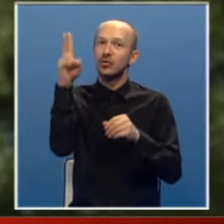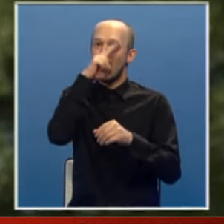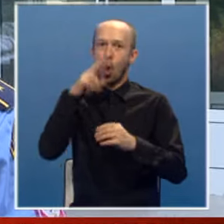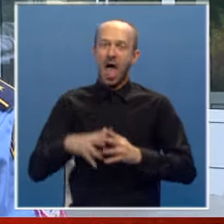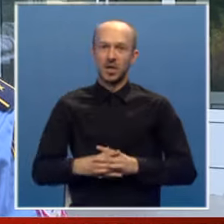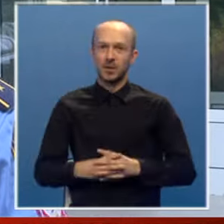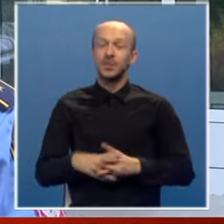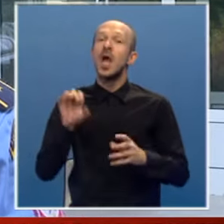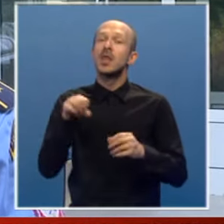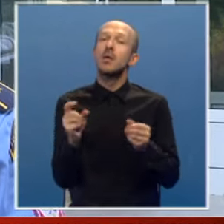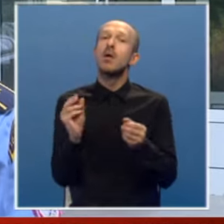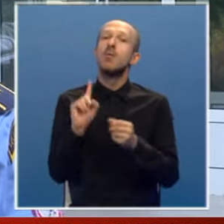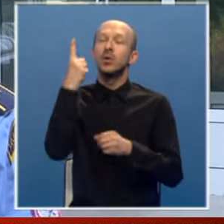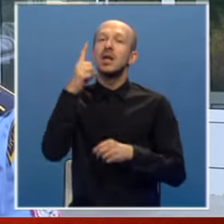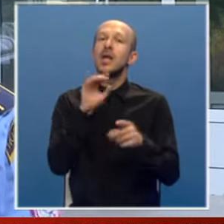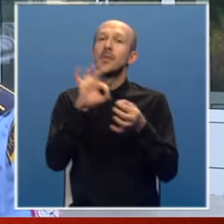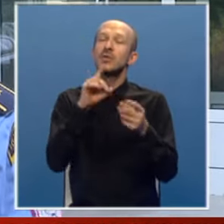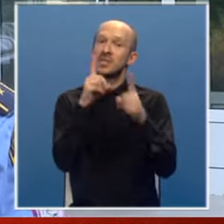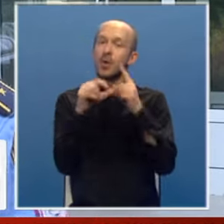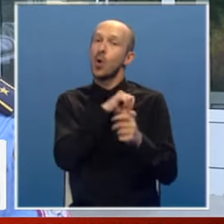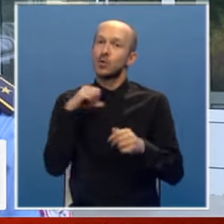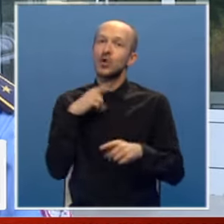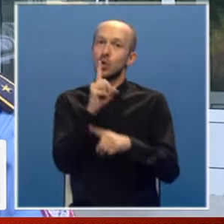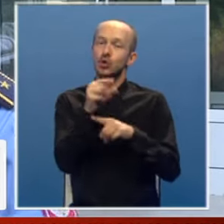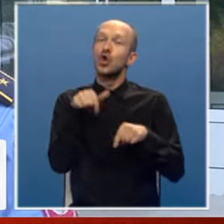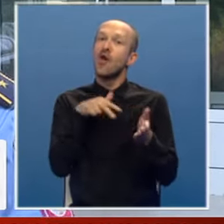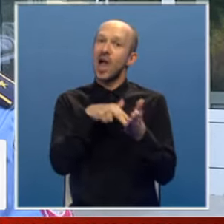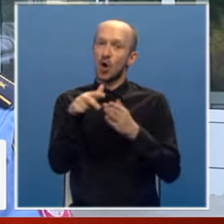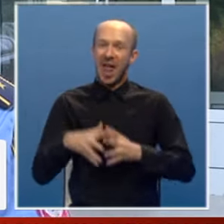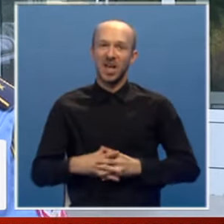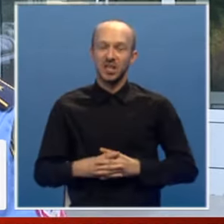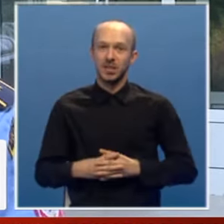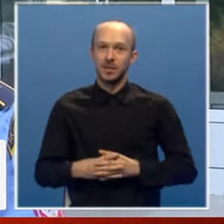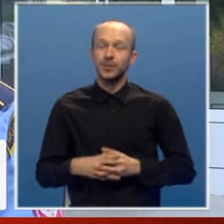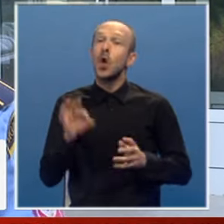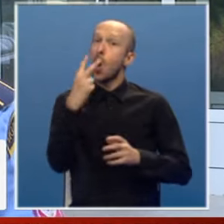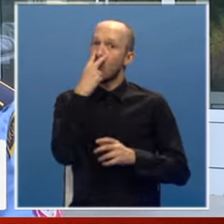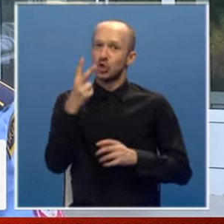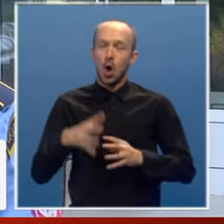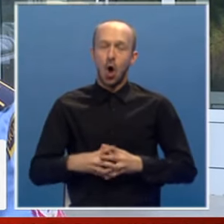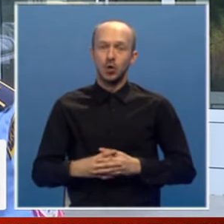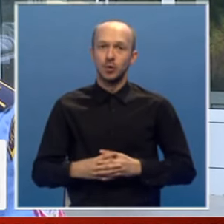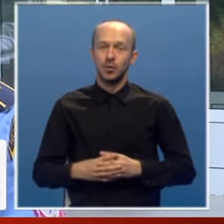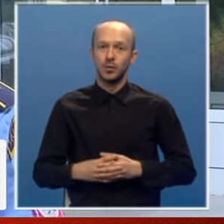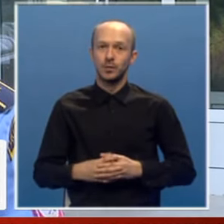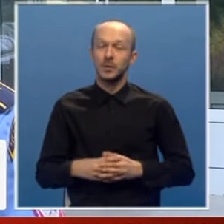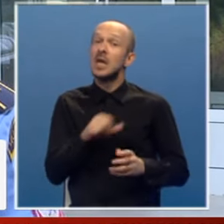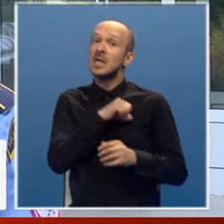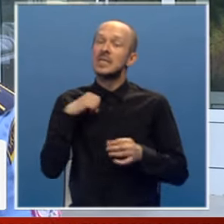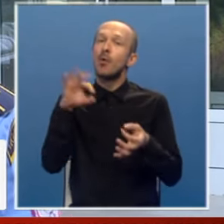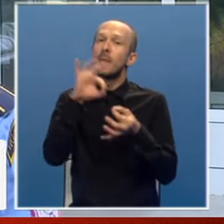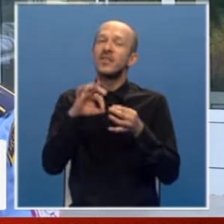alkohola. Da bi podigli bezbjedno saobraćaj, odlučili smo se na ovaj korak, jer očito samo